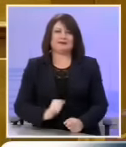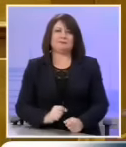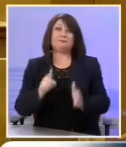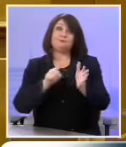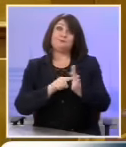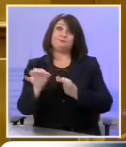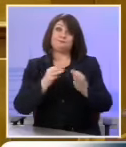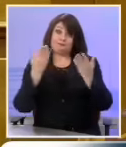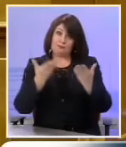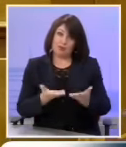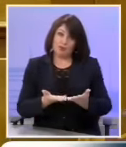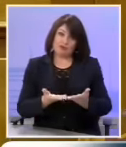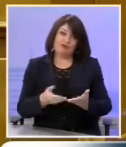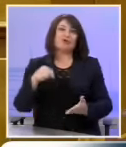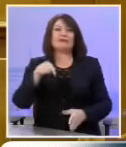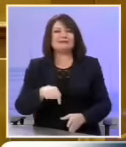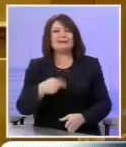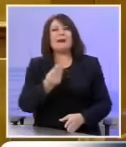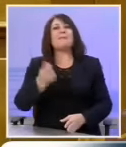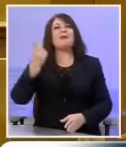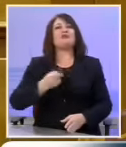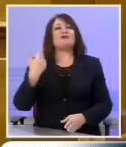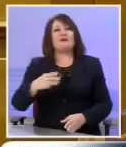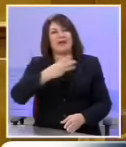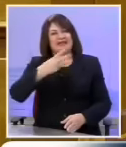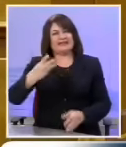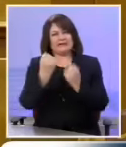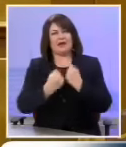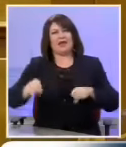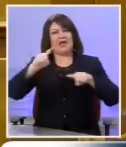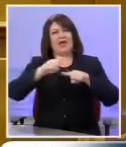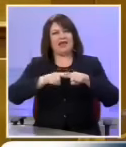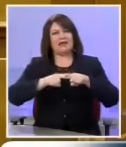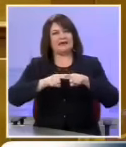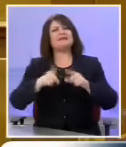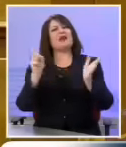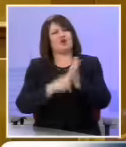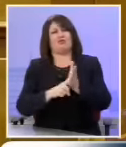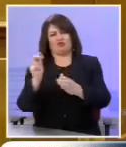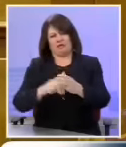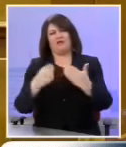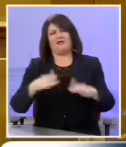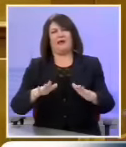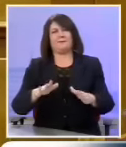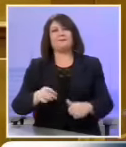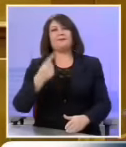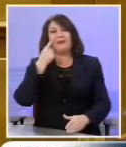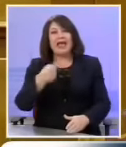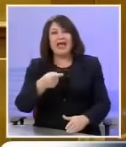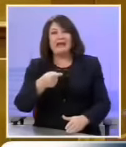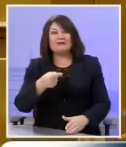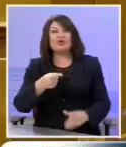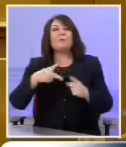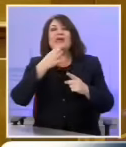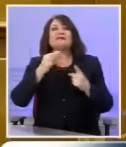νομοσχέδιο λοιπόν που σήμερα με την πλειοψηφία του ΣΥΡΙΖΑ και των ΑΝΕΛ θα καταστεί νόμος του κράτους. Είναι ένα κραυγαλαίο